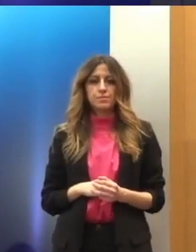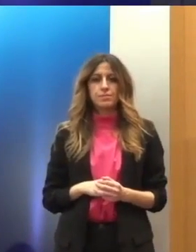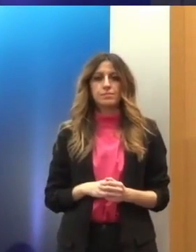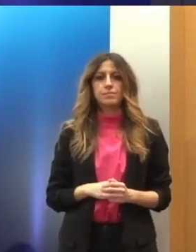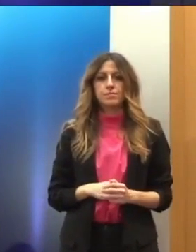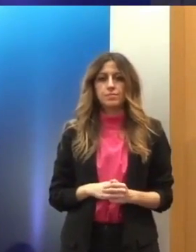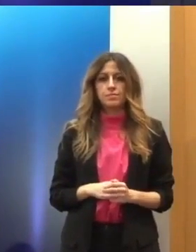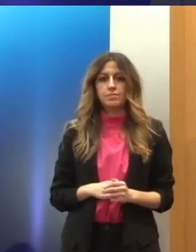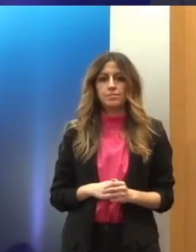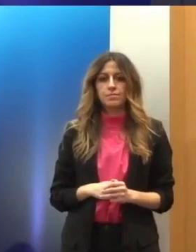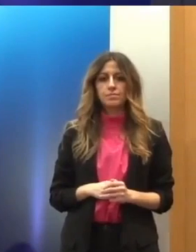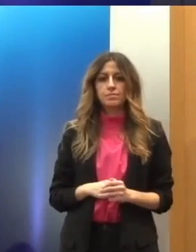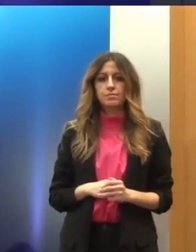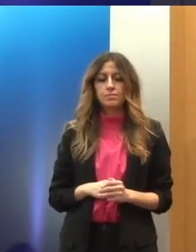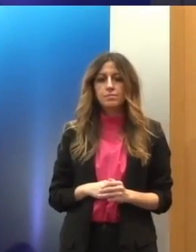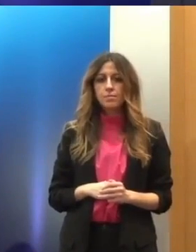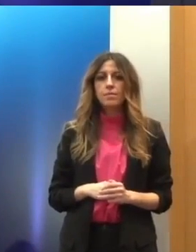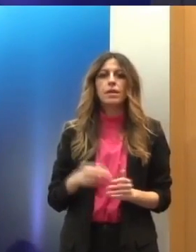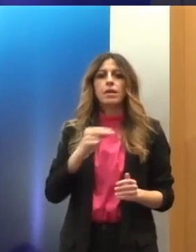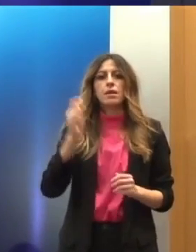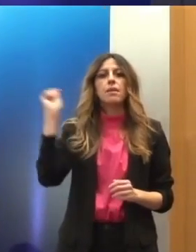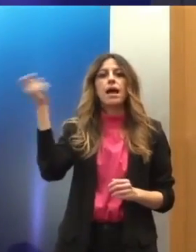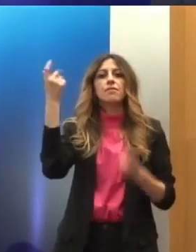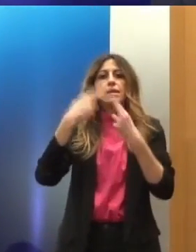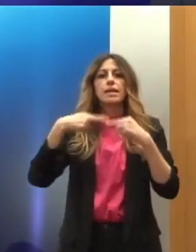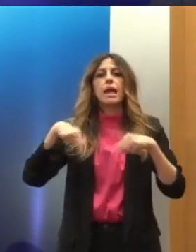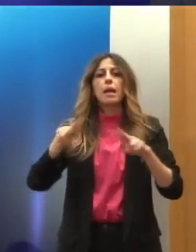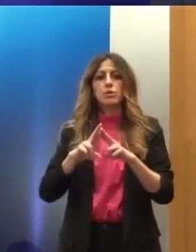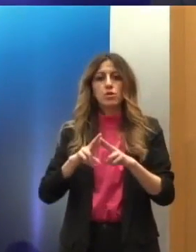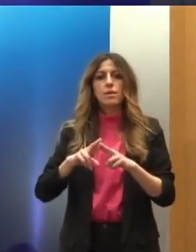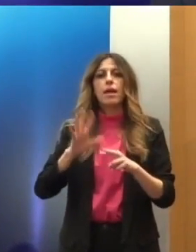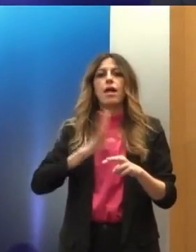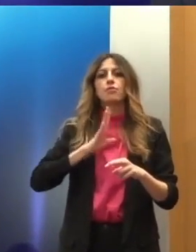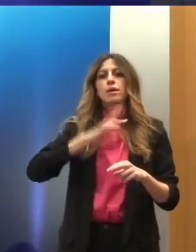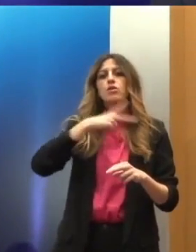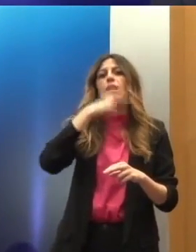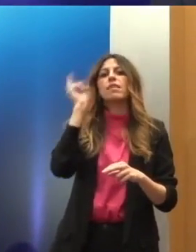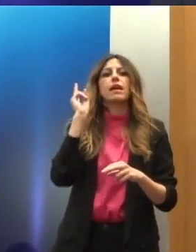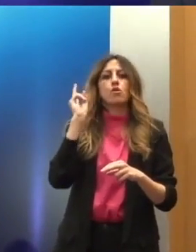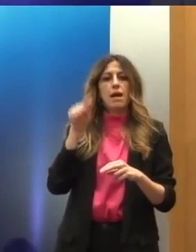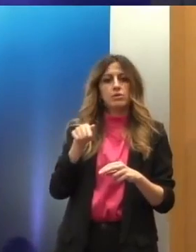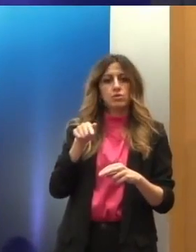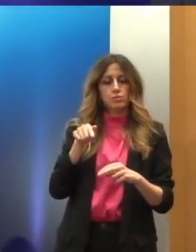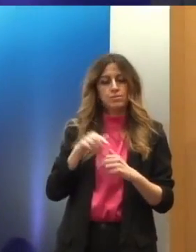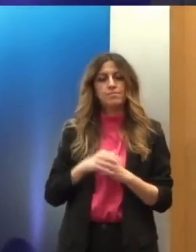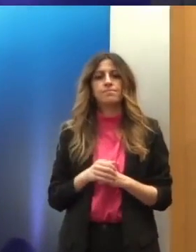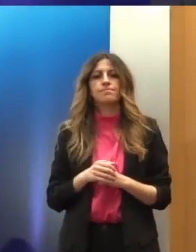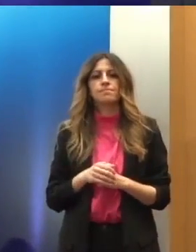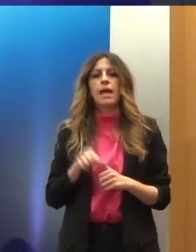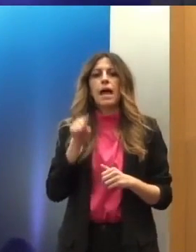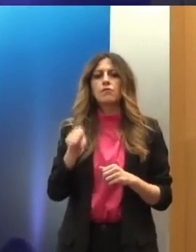της Εθνικής Επιτροπής Ανθρωπίνων Δικαιωμάτων. Η Εθνική Επιτροπή Ανθρωπίνων Δικαιωμάτων είναι ένα περίεργο. Είναι κάτι